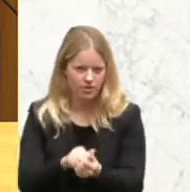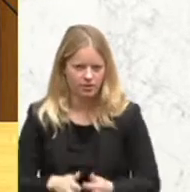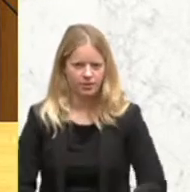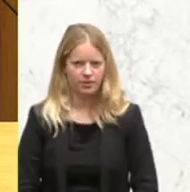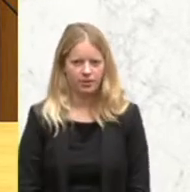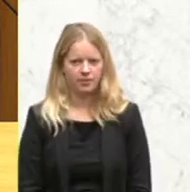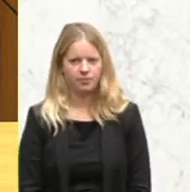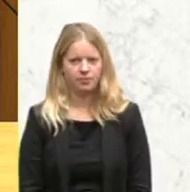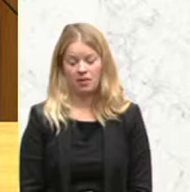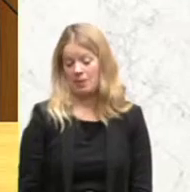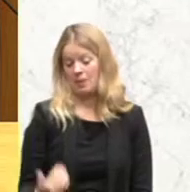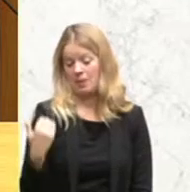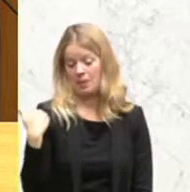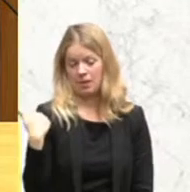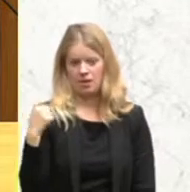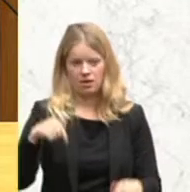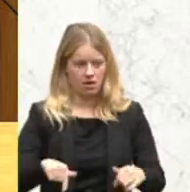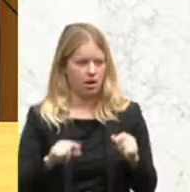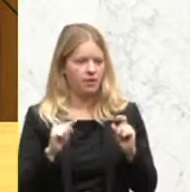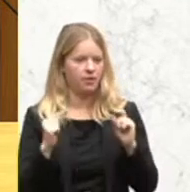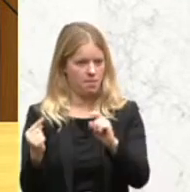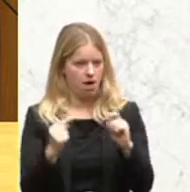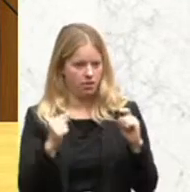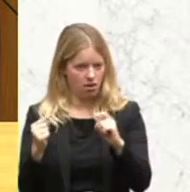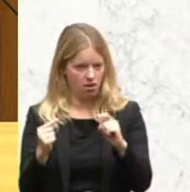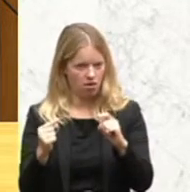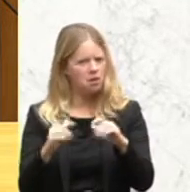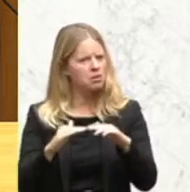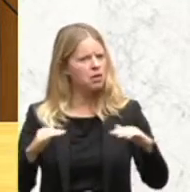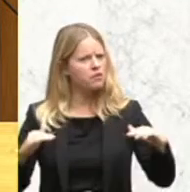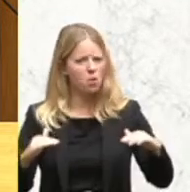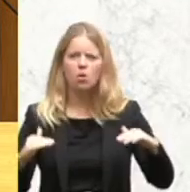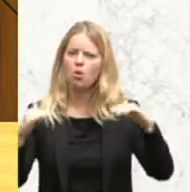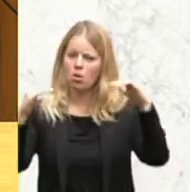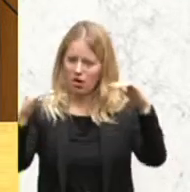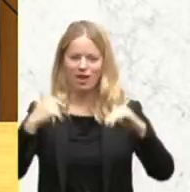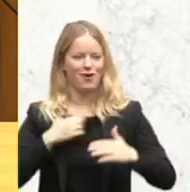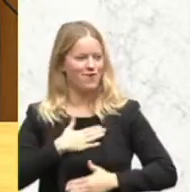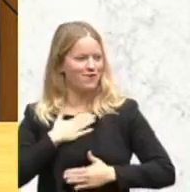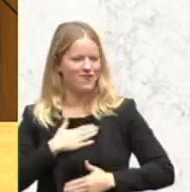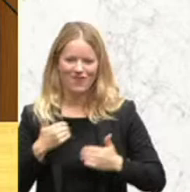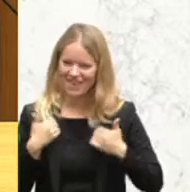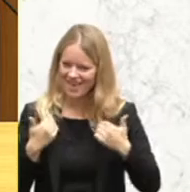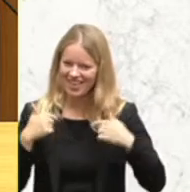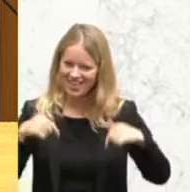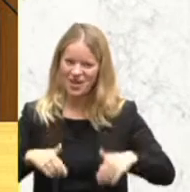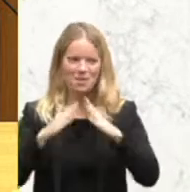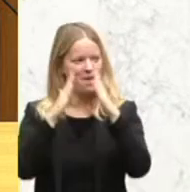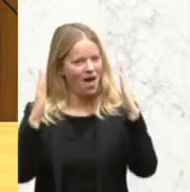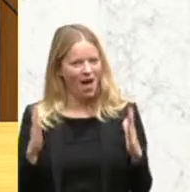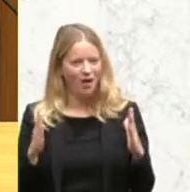Und bis vor kurzem war diese Debatte eigentlich sehr niveauvoll im Hohen Haus, was mich sehr gefreut hat, dass wir über